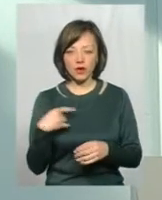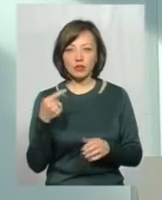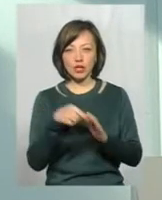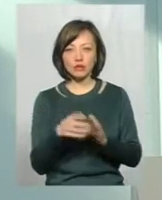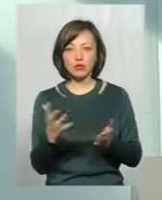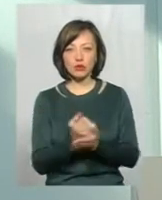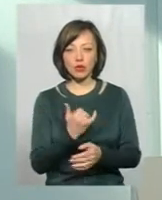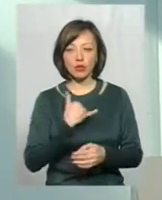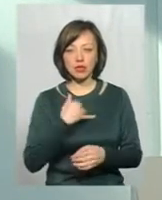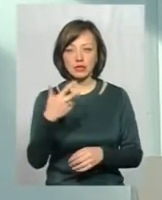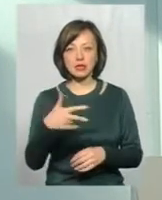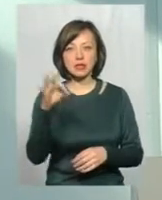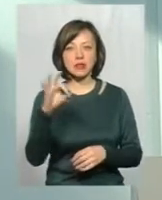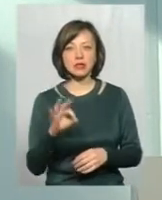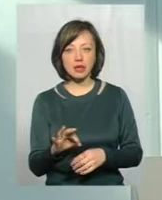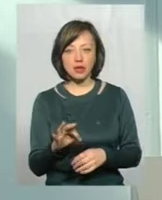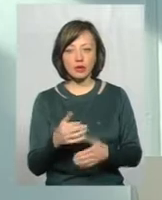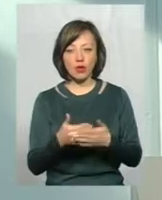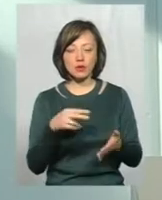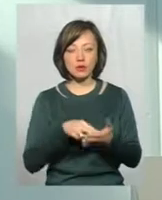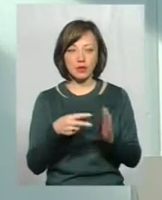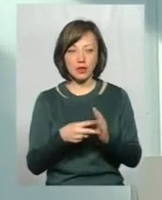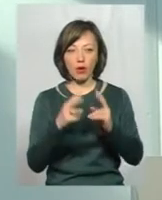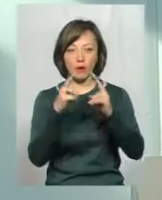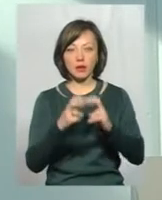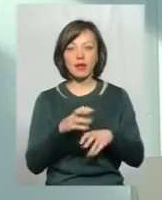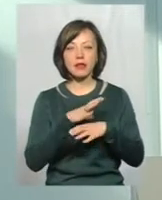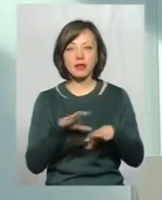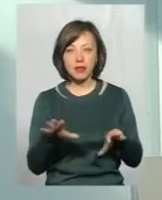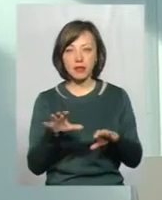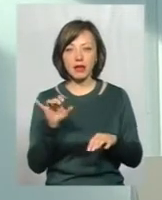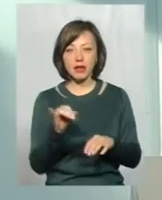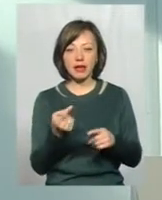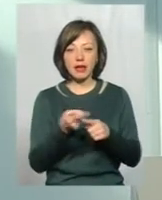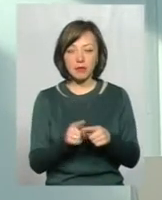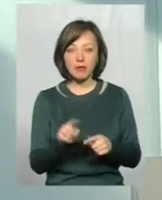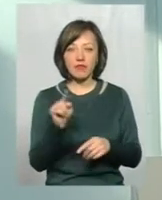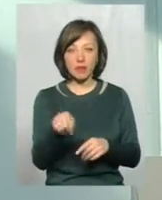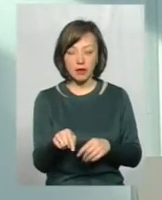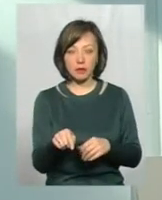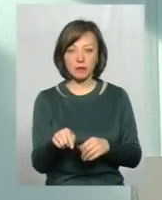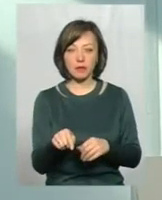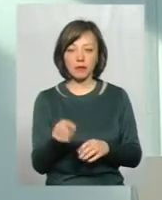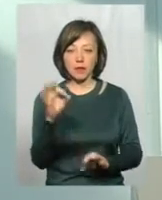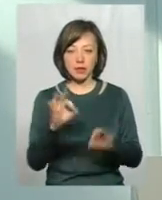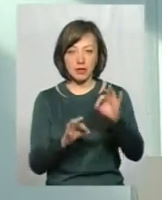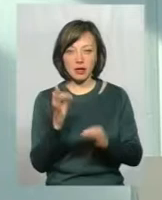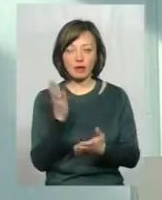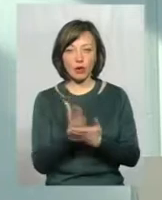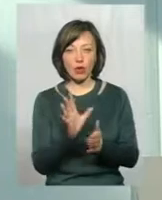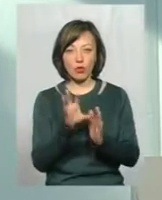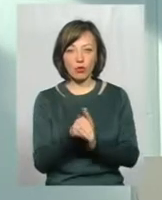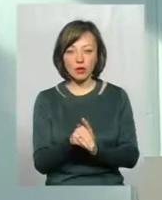Получається, що у нас 30% от запланированних обслідований не було. І именно в цьому проценті знаходиться